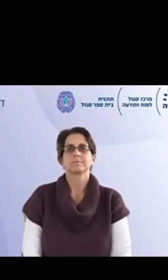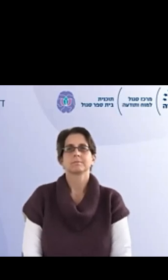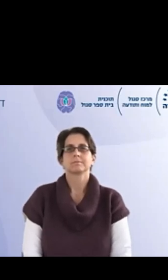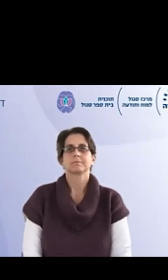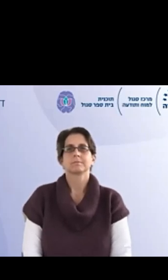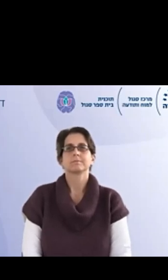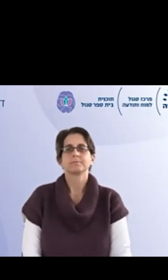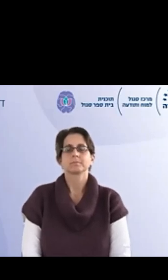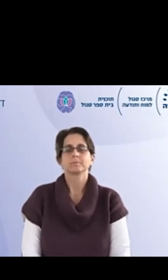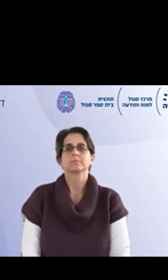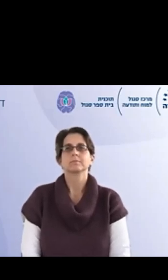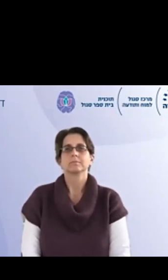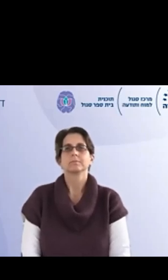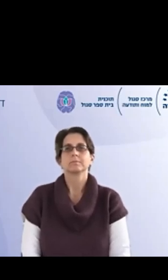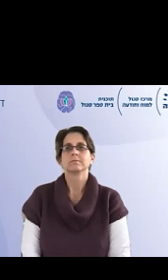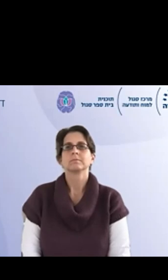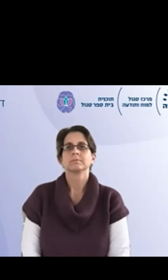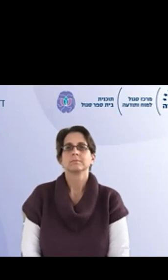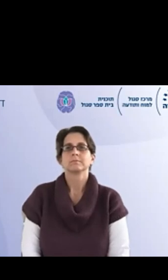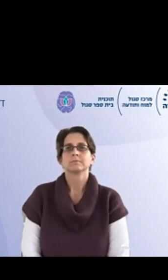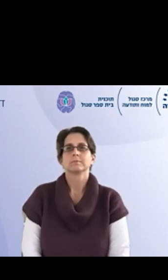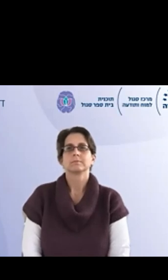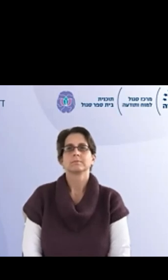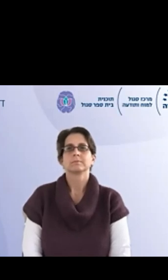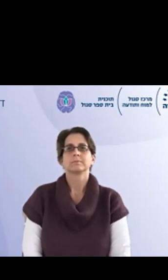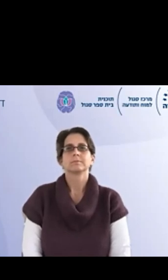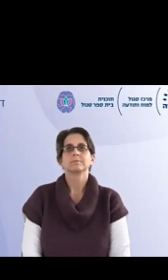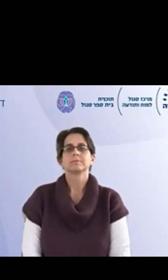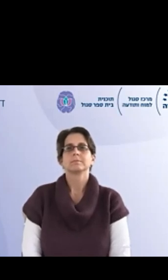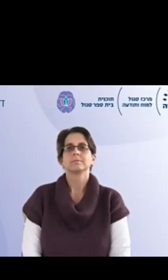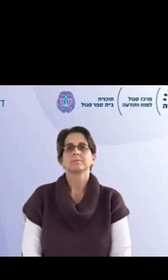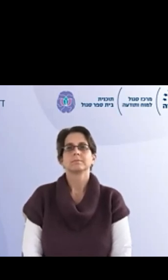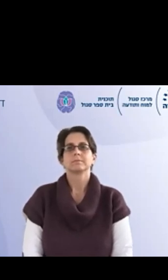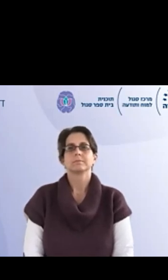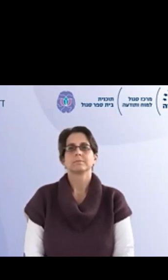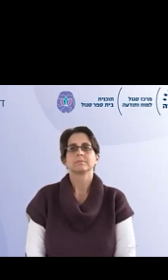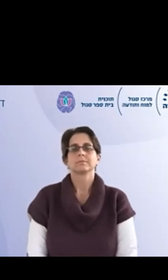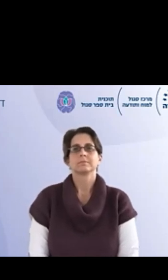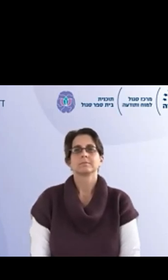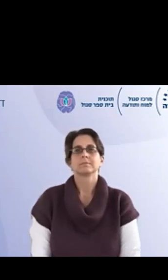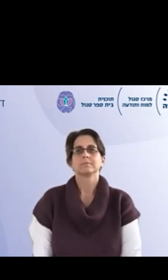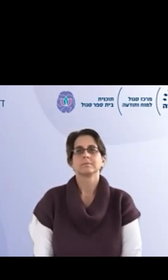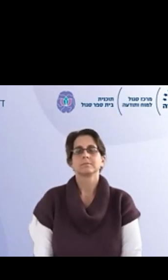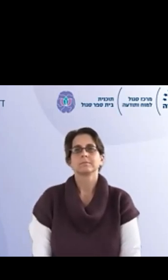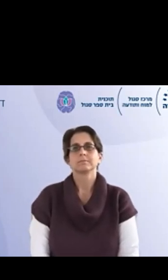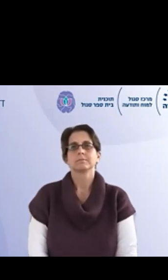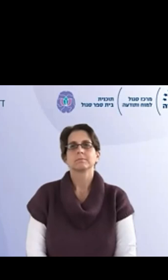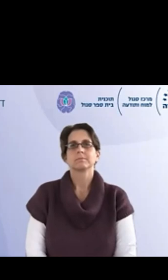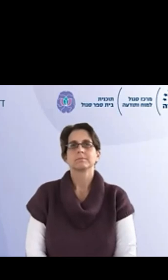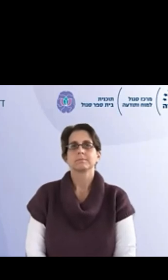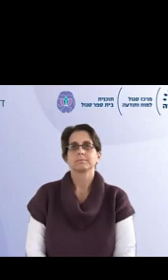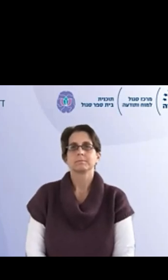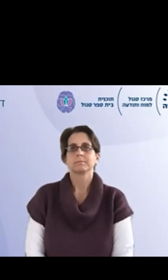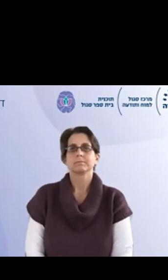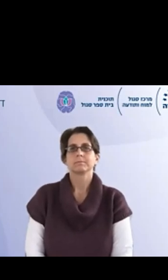אם לא נדרוש מהצוות לעשות שום דבר וכך באמת קרה. אנשים נרגישו שרואים אותם שדואגים